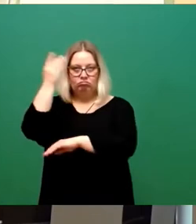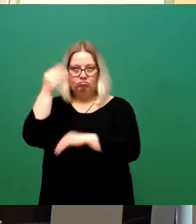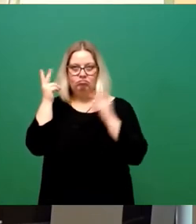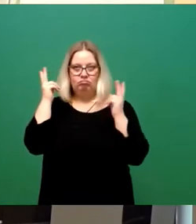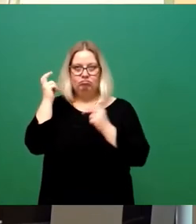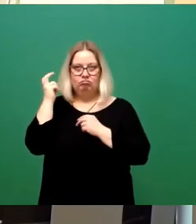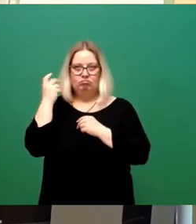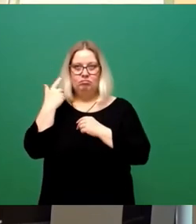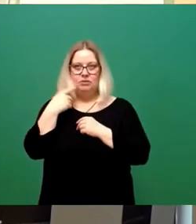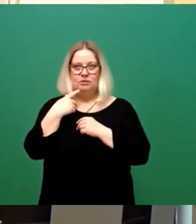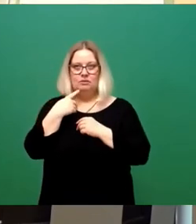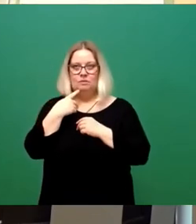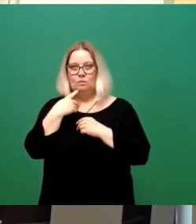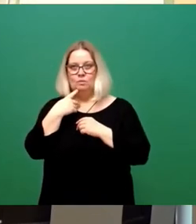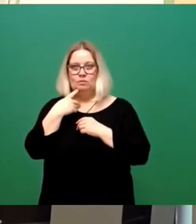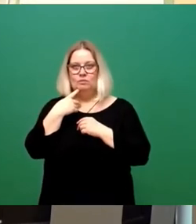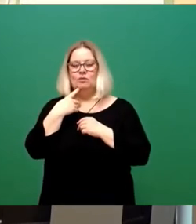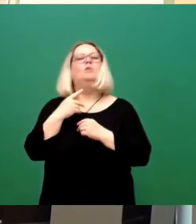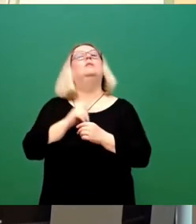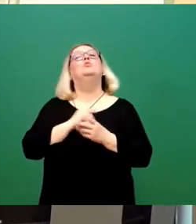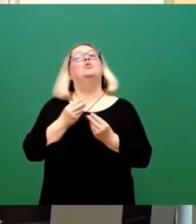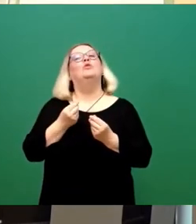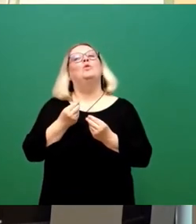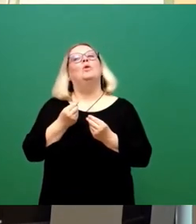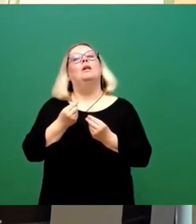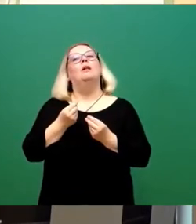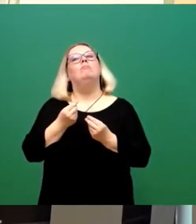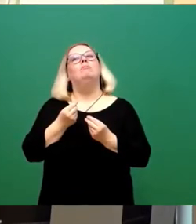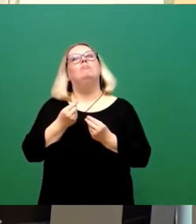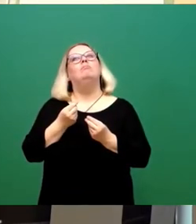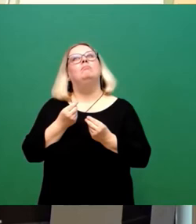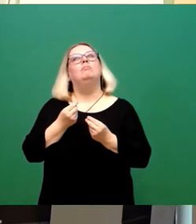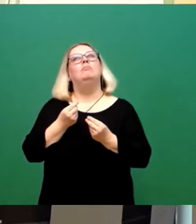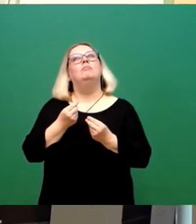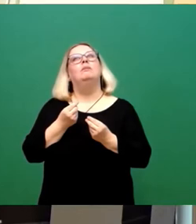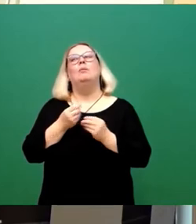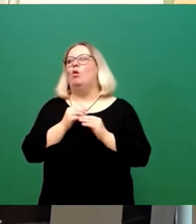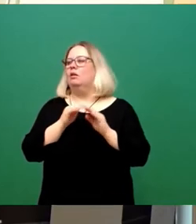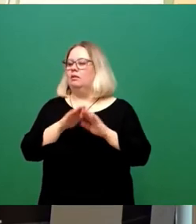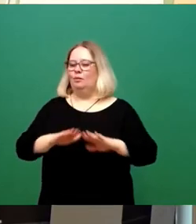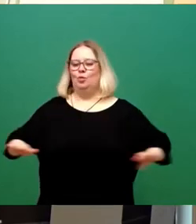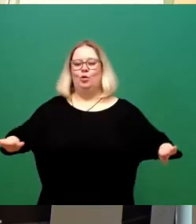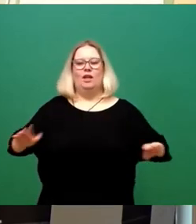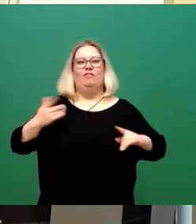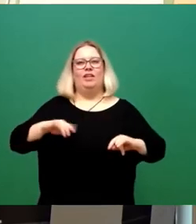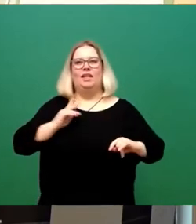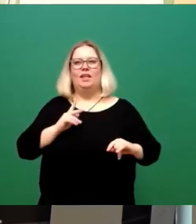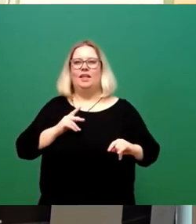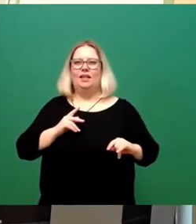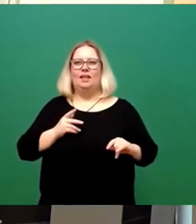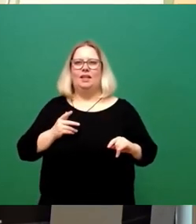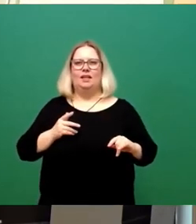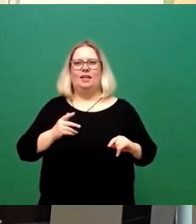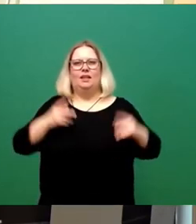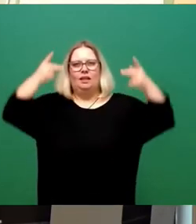da denke ich, hatte ich so das Gefühl gehabt, das ist hier eine Mediation auf offener Bühne, weil man nicht in der Lage